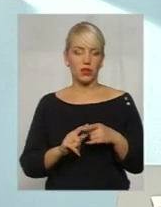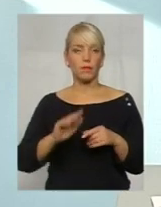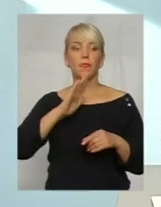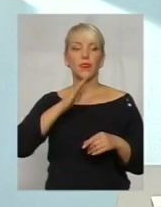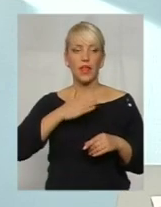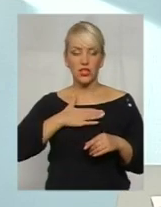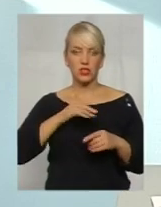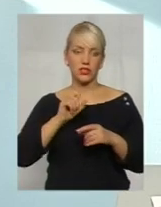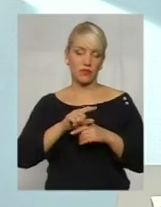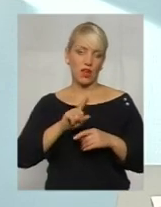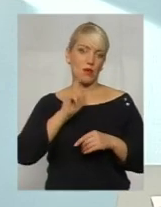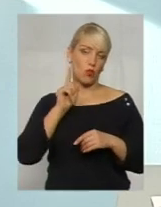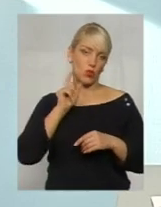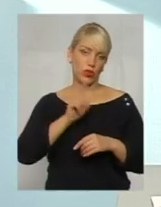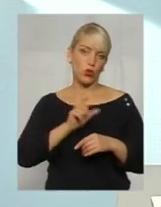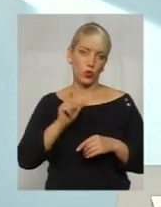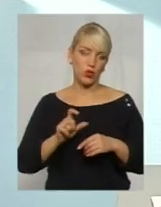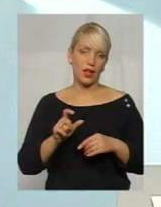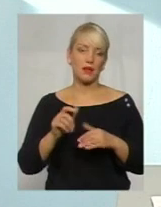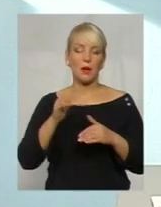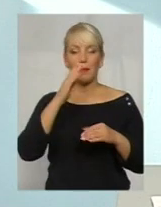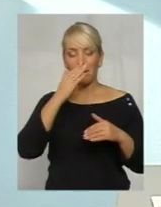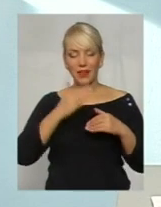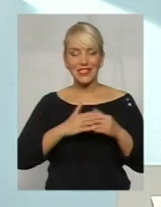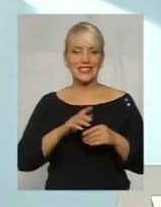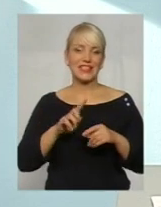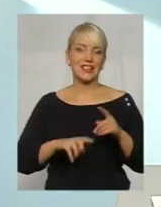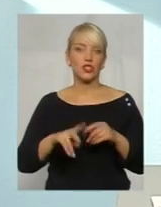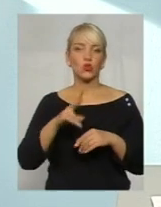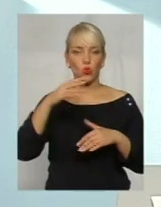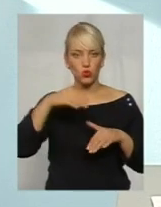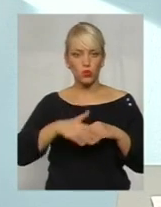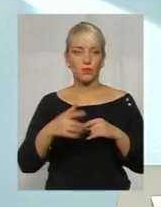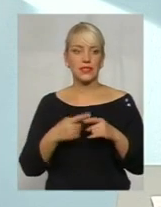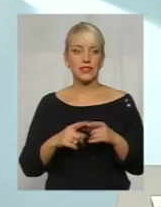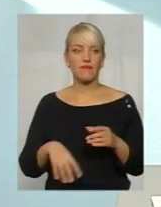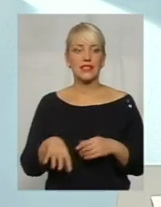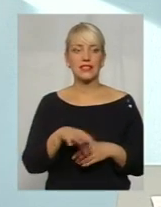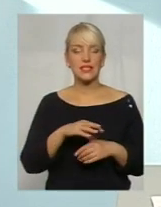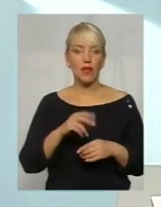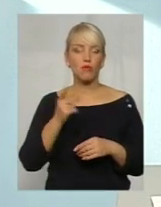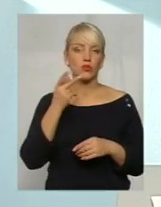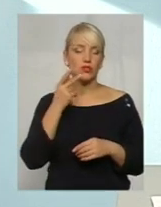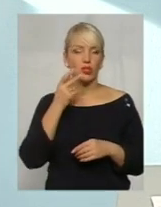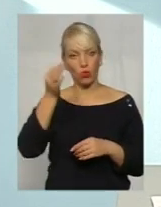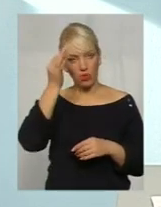завдання молодих людей, близьких, рідних, хто розуміє це все, постійно нагадувати, постійно пояснювати.